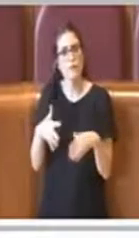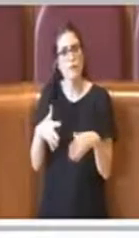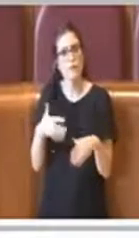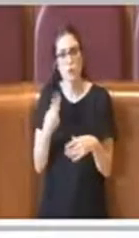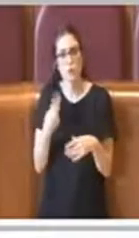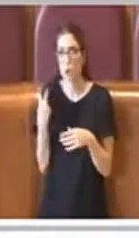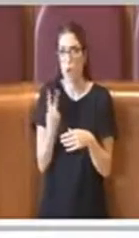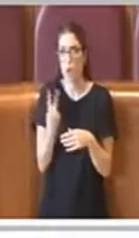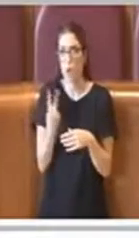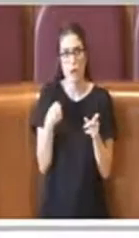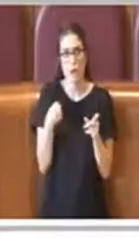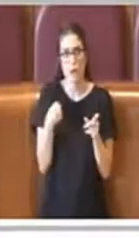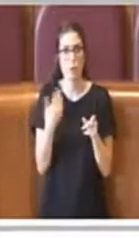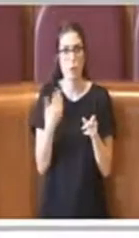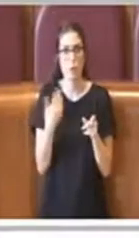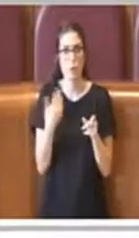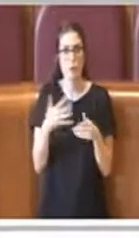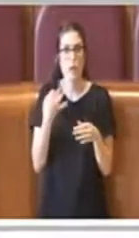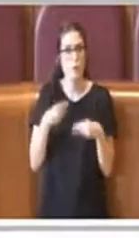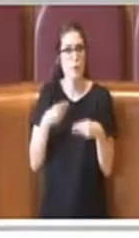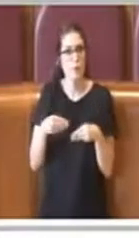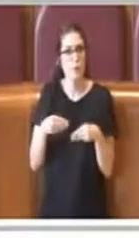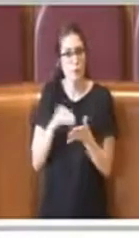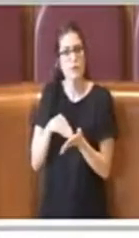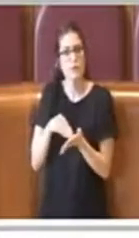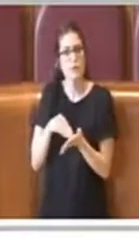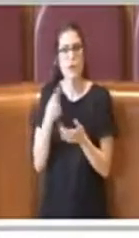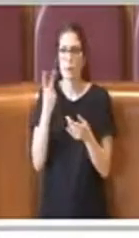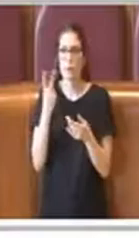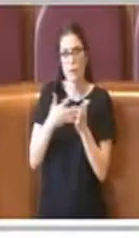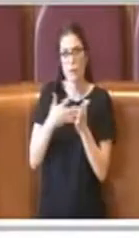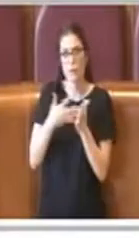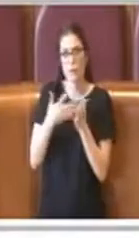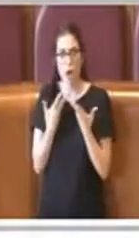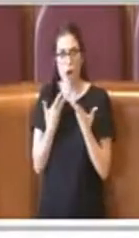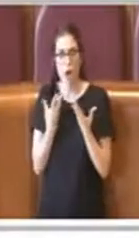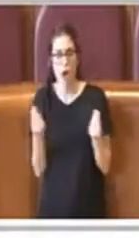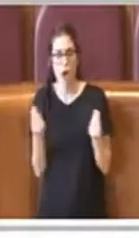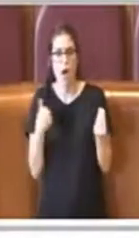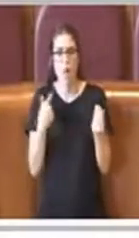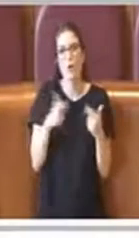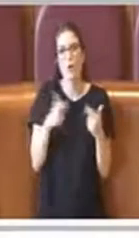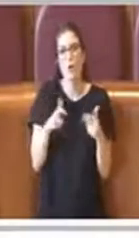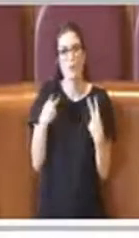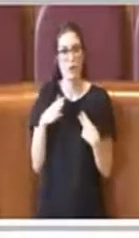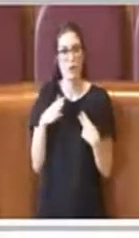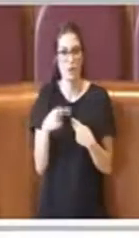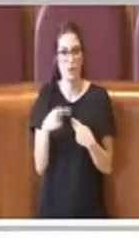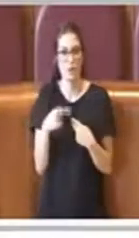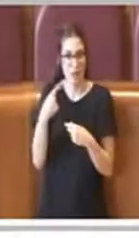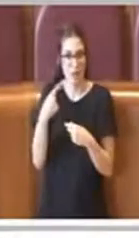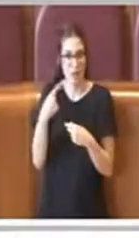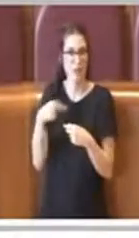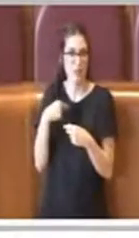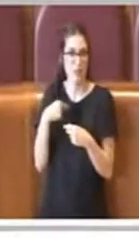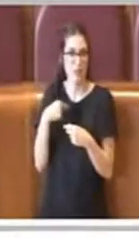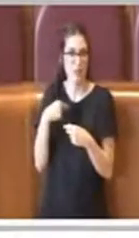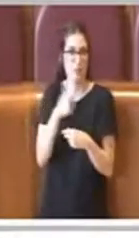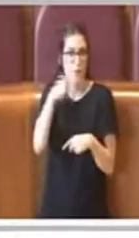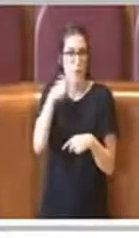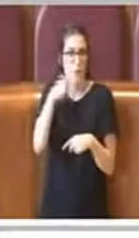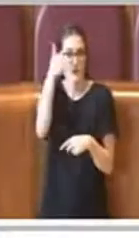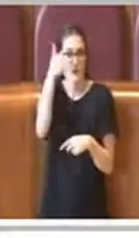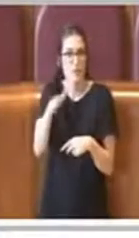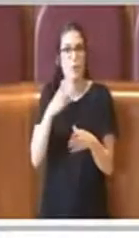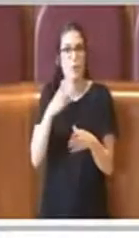sono state sempre presenti nonostante le numerose difficoltà della vita quotidiana di queste persone, perché conosciamo tutti quali